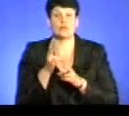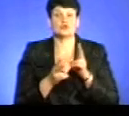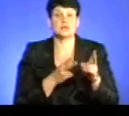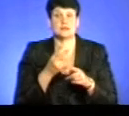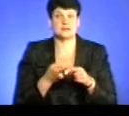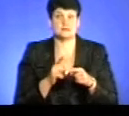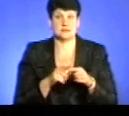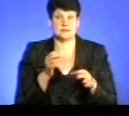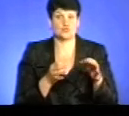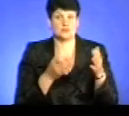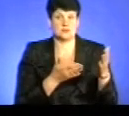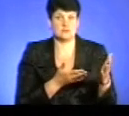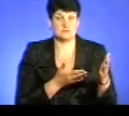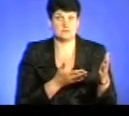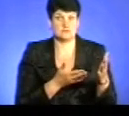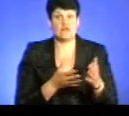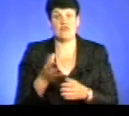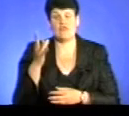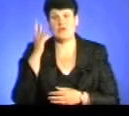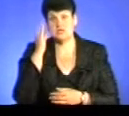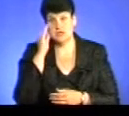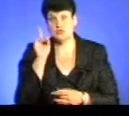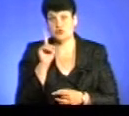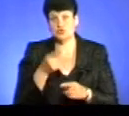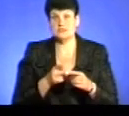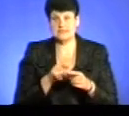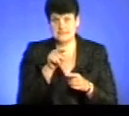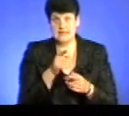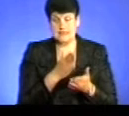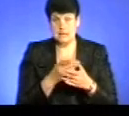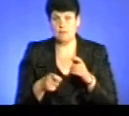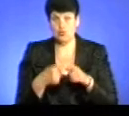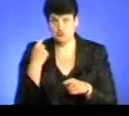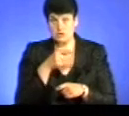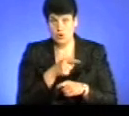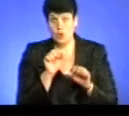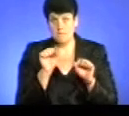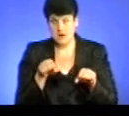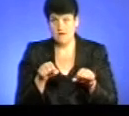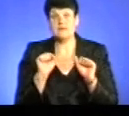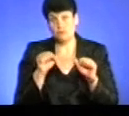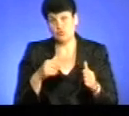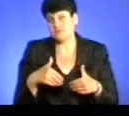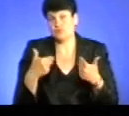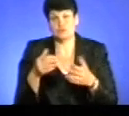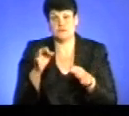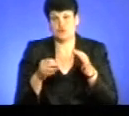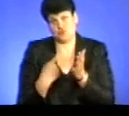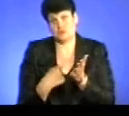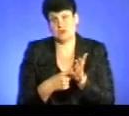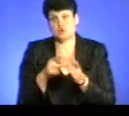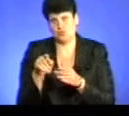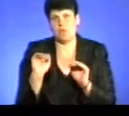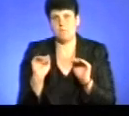постанову до суду. Тобто, вважаючи порушення прав його, він може звернутися до суду і в суді довести, що його